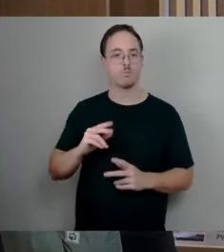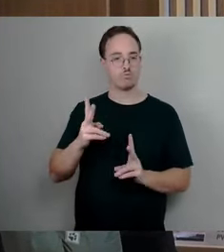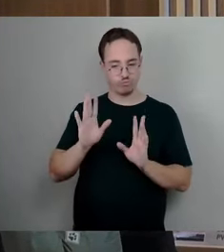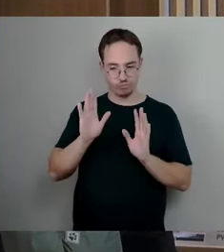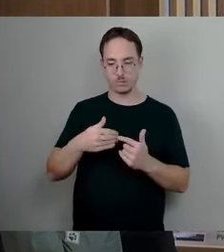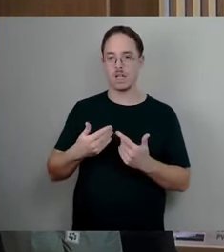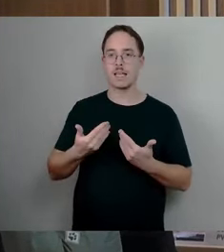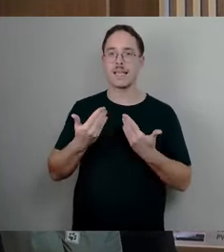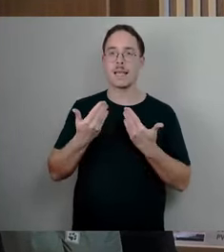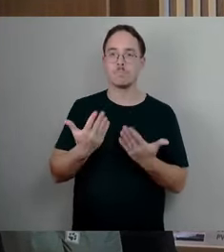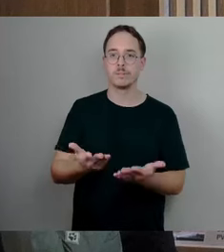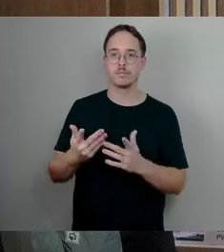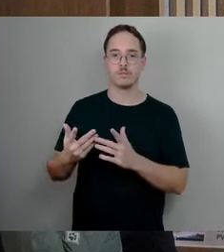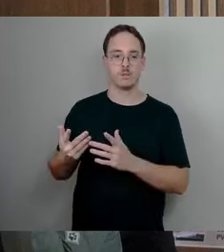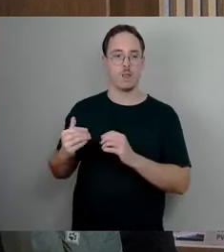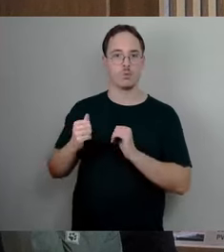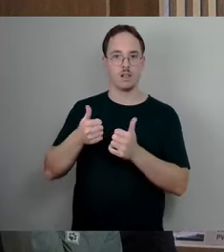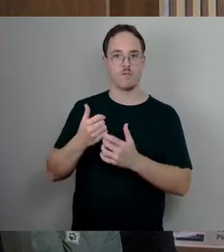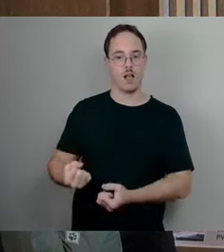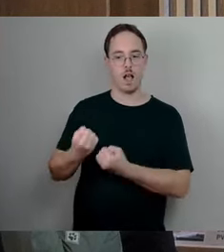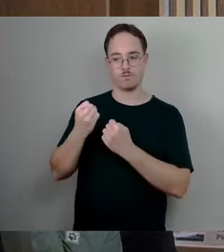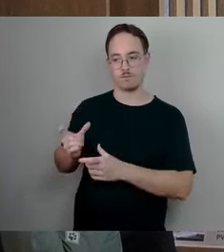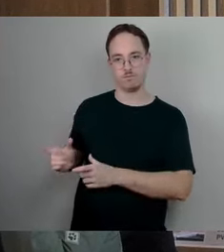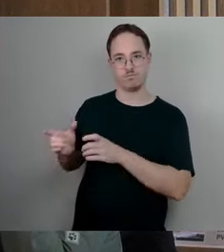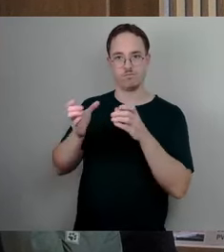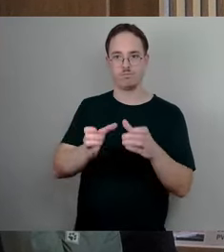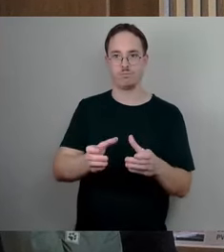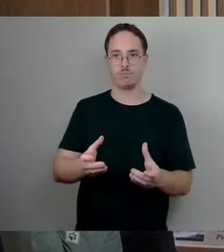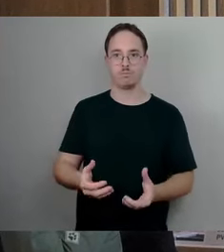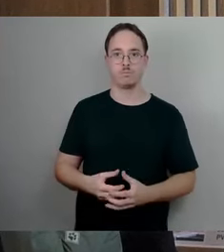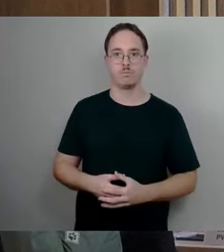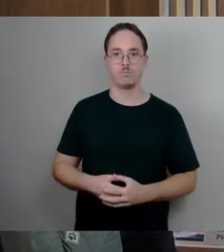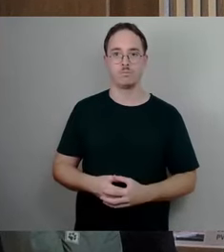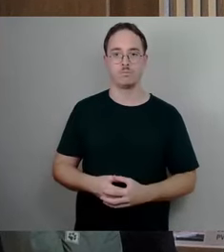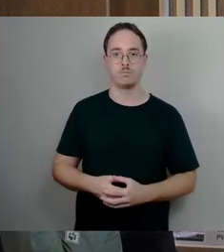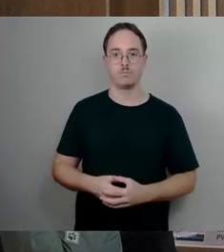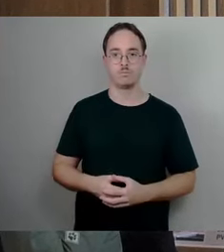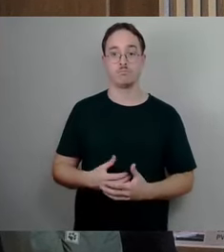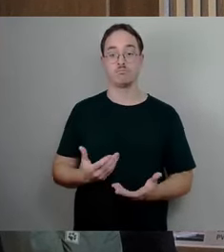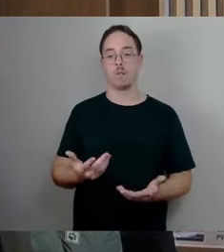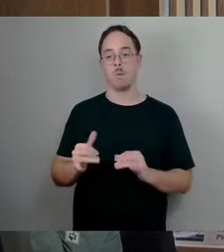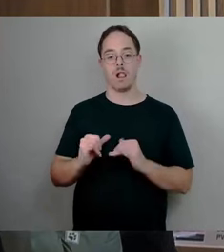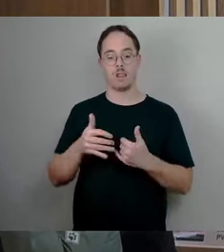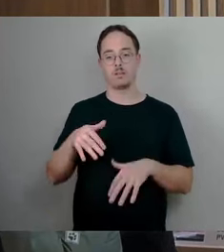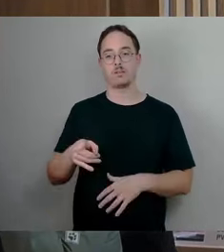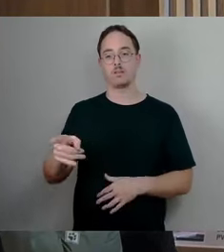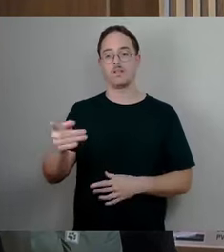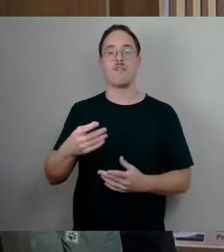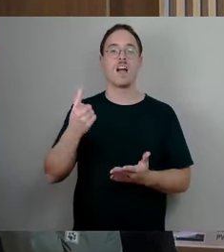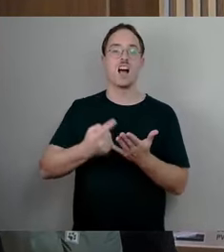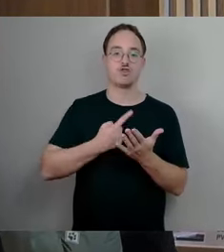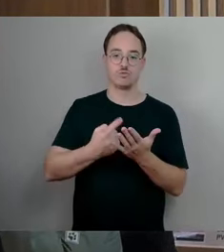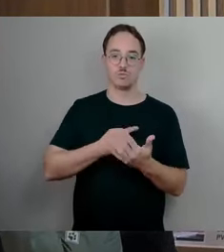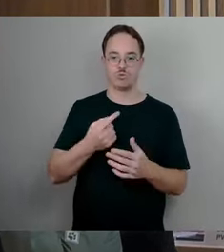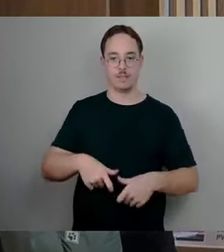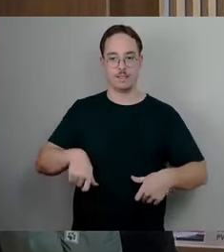dieser Stelle, oder ich mache zwei Fragen draus. Eltern haben einen Rechtsanspruch auf eine Kita-Betreuung. Sie sind, glaube ich, auch für ihr Nachgehen,